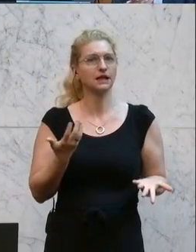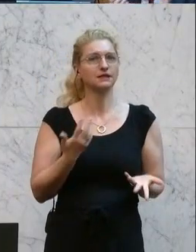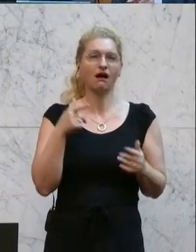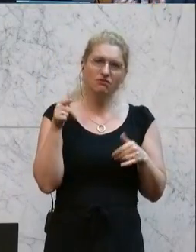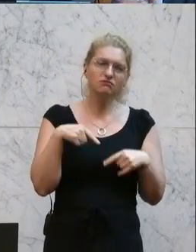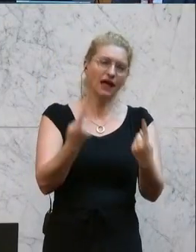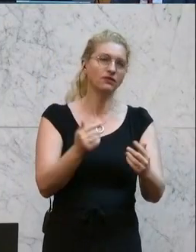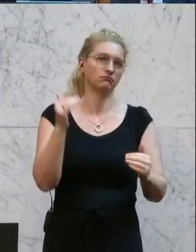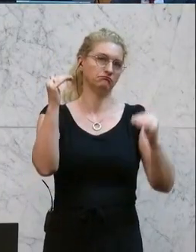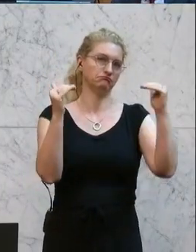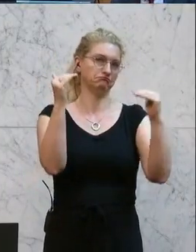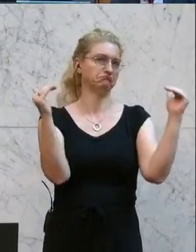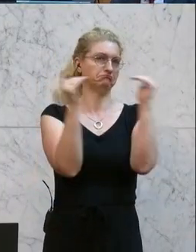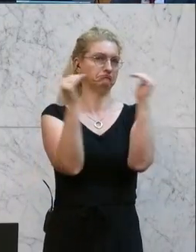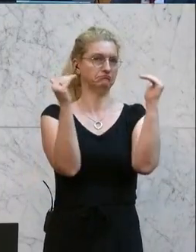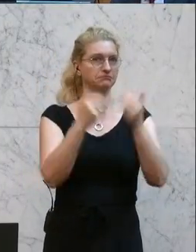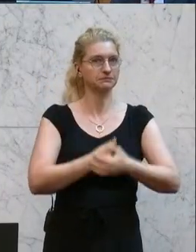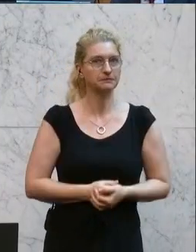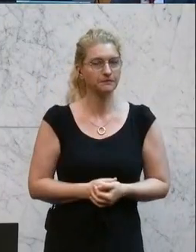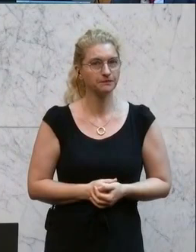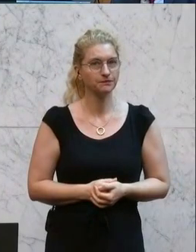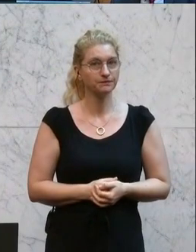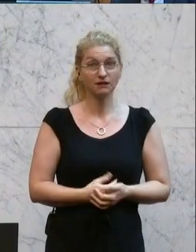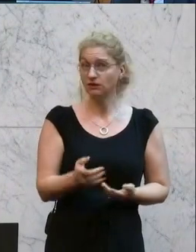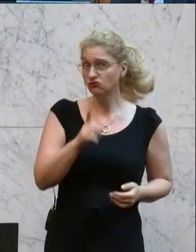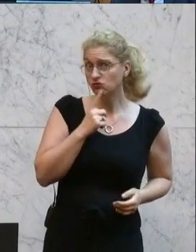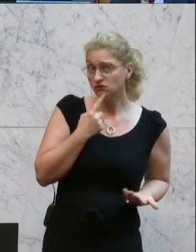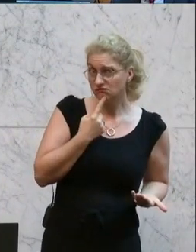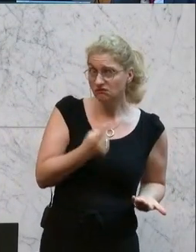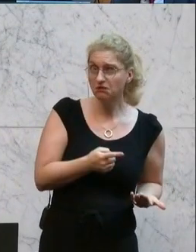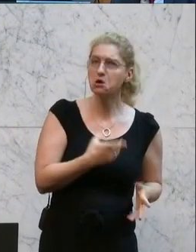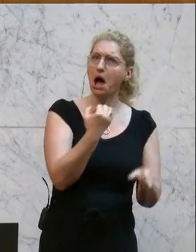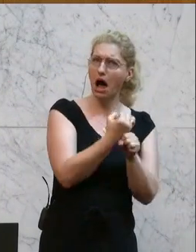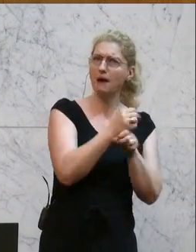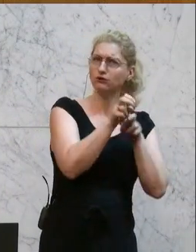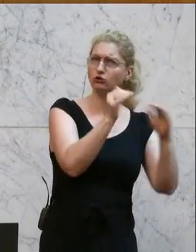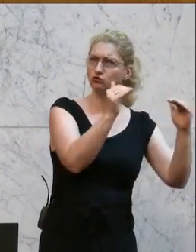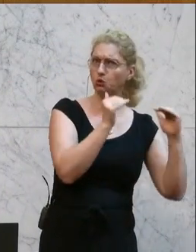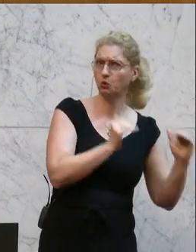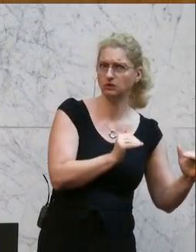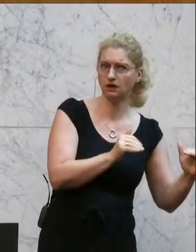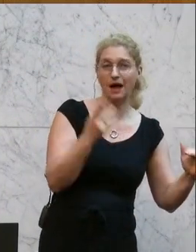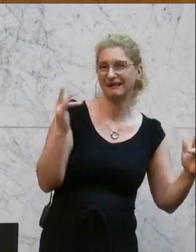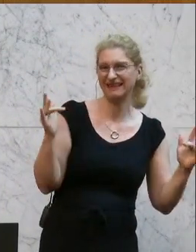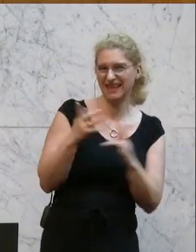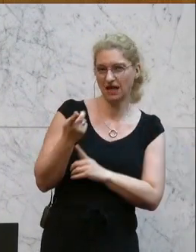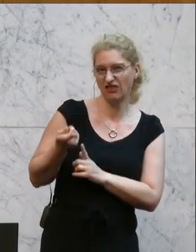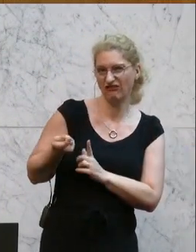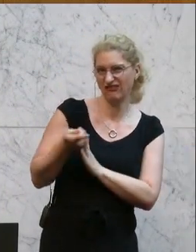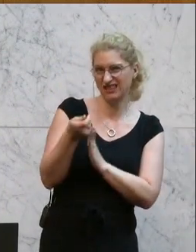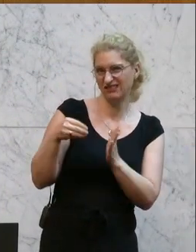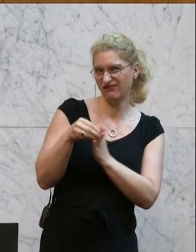ausgewogen. Weil wer nämlich nur sagt, Steuern auf Arbeit runter, ohne Gegenfinanzierungsmodell,